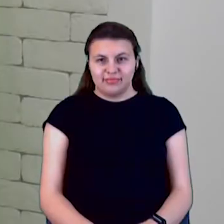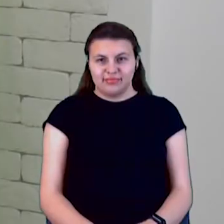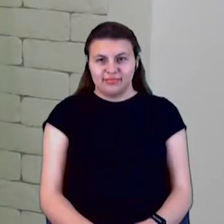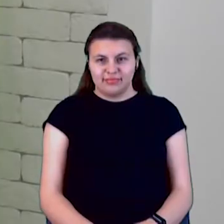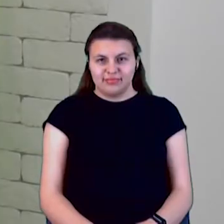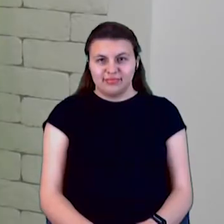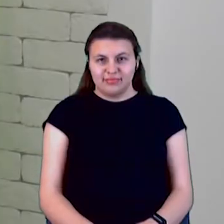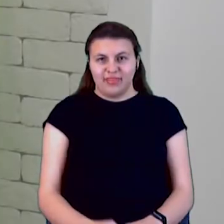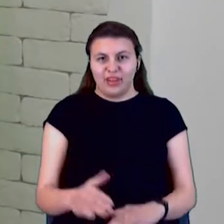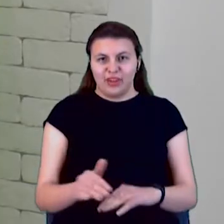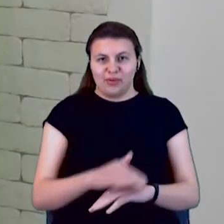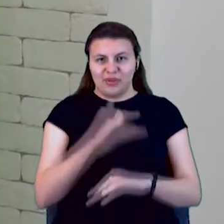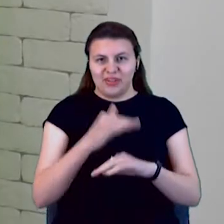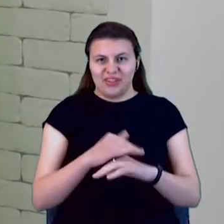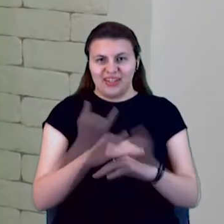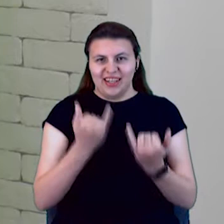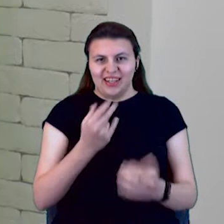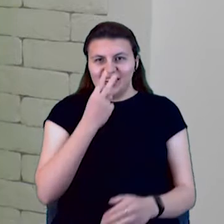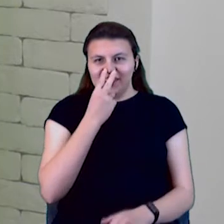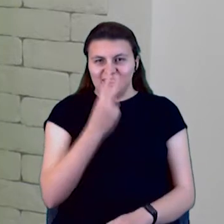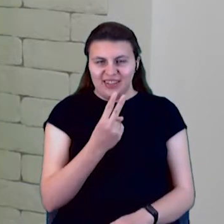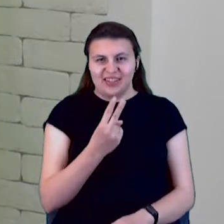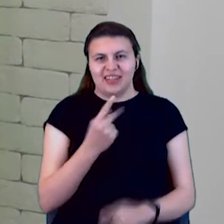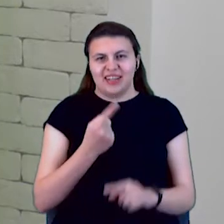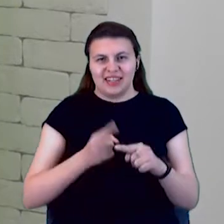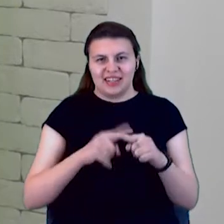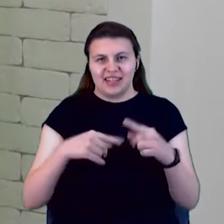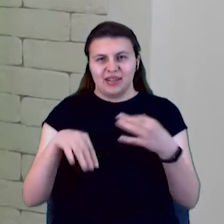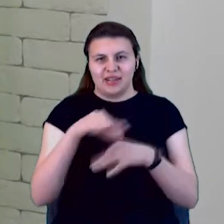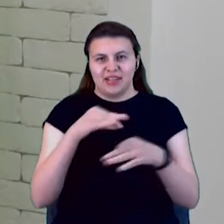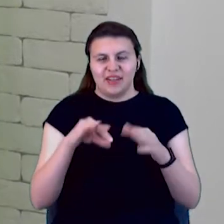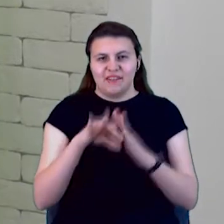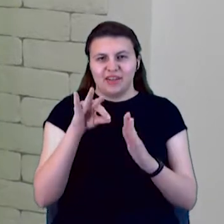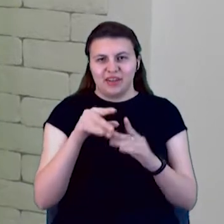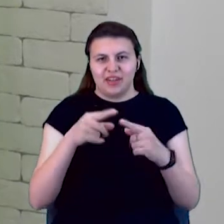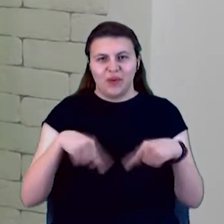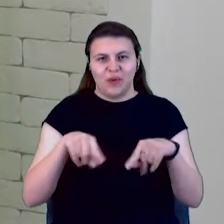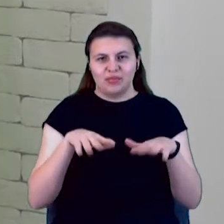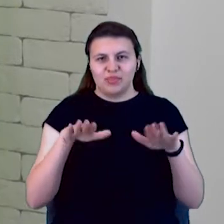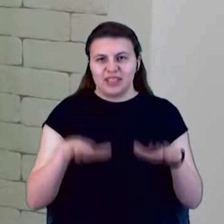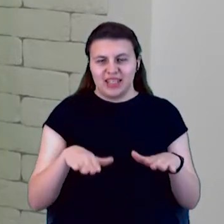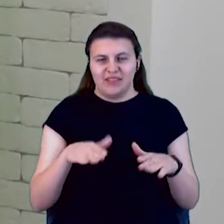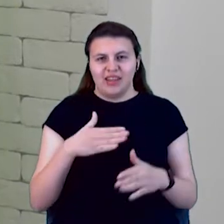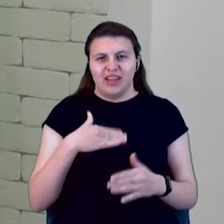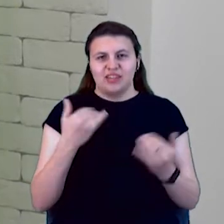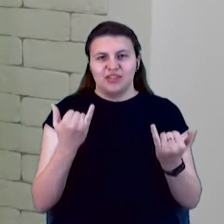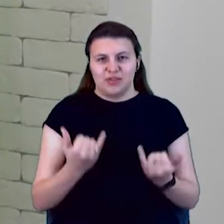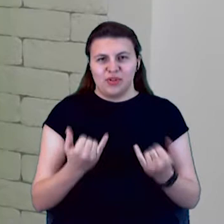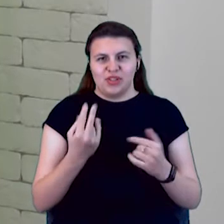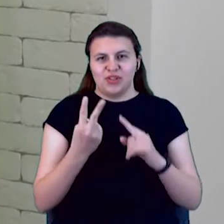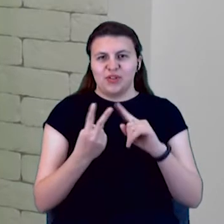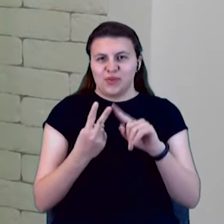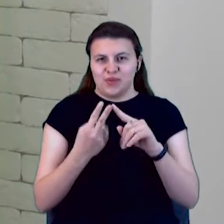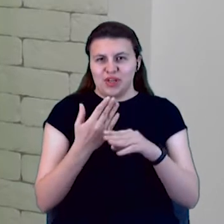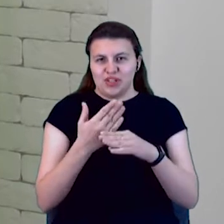Доброго вечора, шановні телеглядачі! Це проект «Виборчий округ місцеві» – наша сьогоднішня друга частина. Попередньо